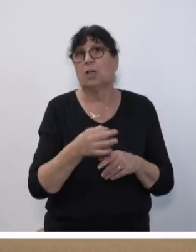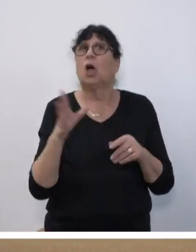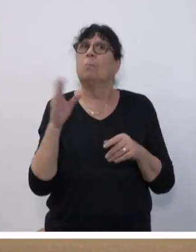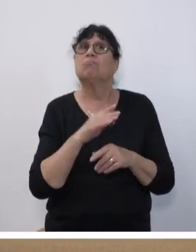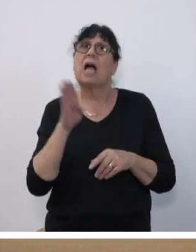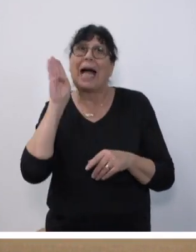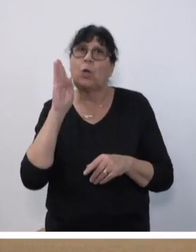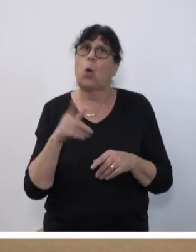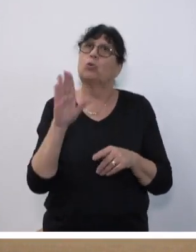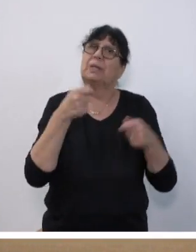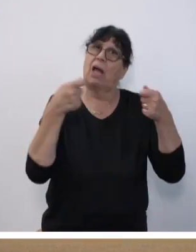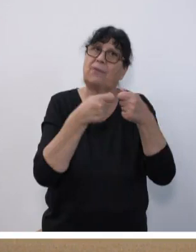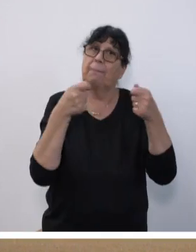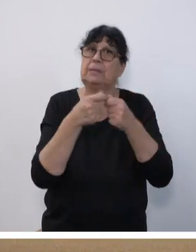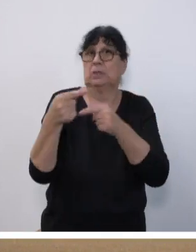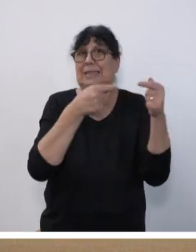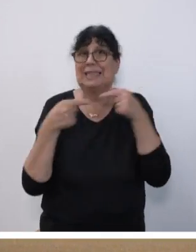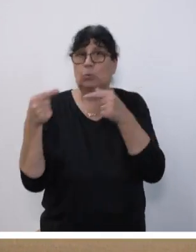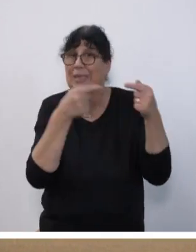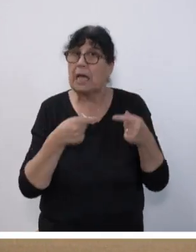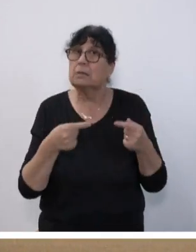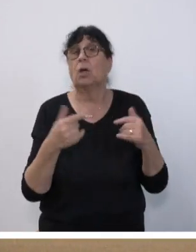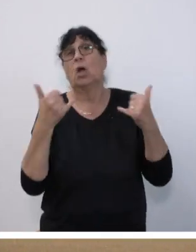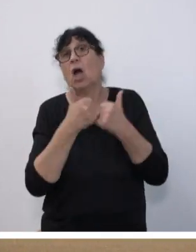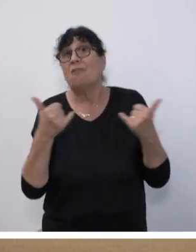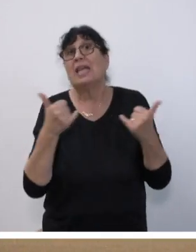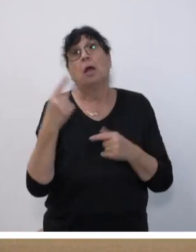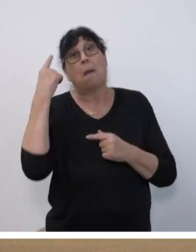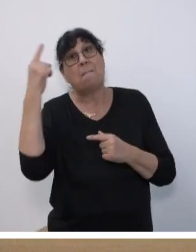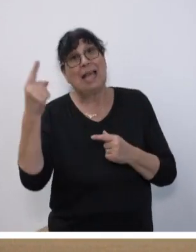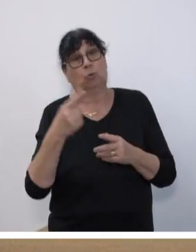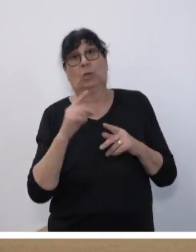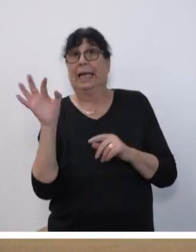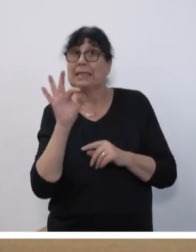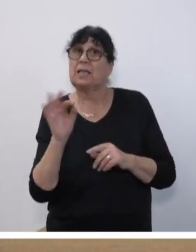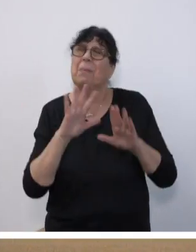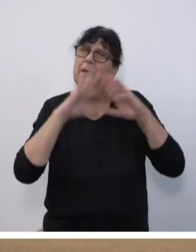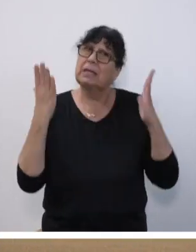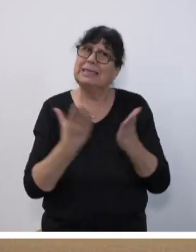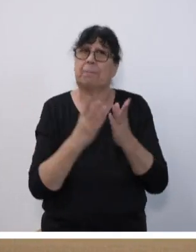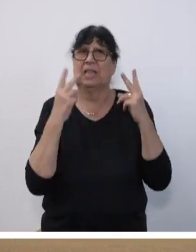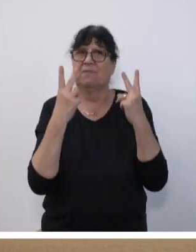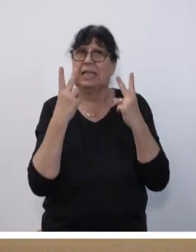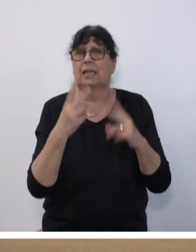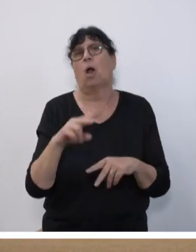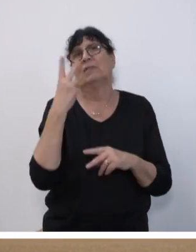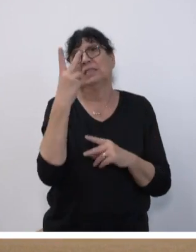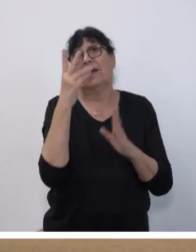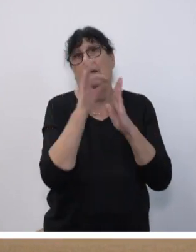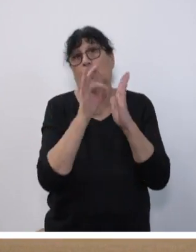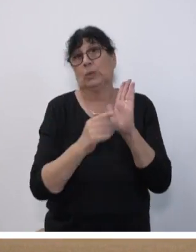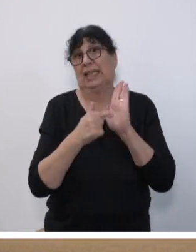Verbänden zu diskutieren, dann sehen wir ja, wie die Übereidigungsbildung ist. Insgesamt, glaube ich, ist es wichtig, noch einmal auf zwei Punkte hinzuweisen.